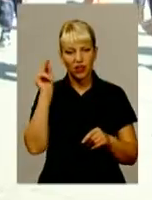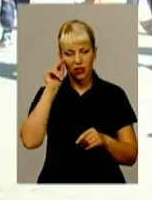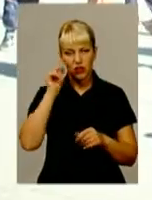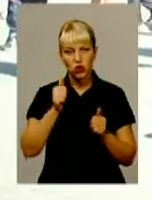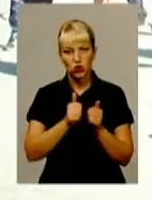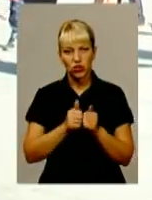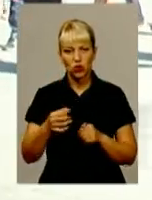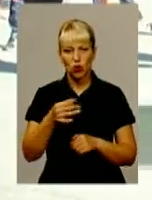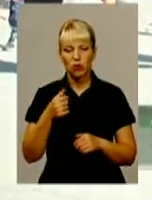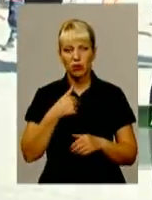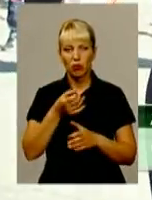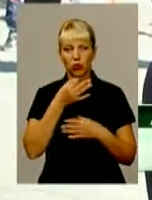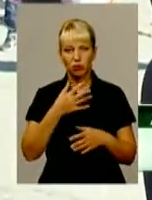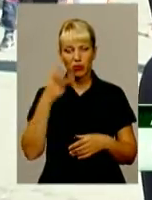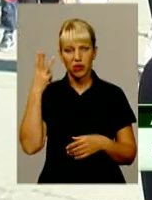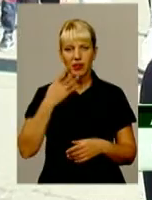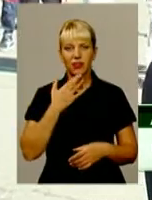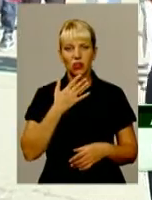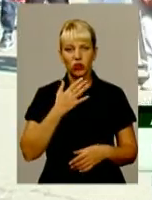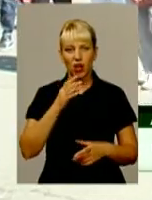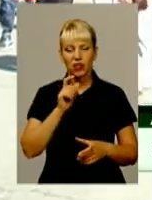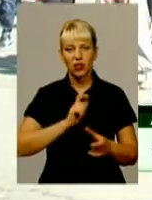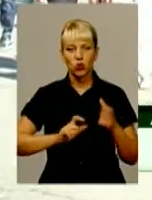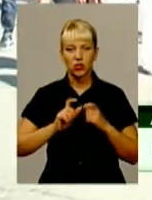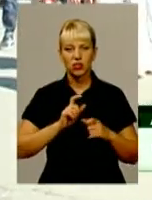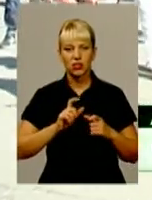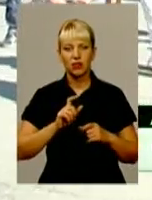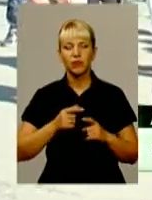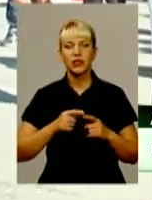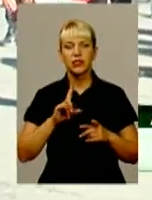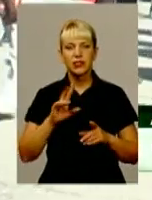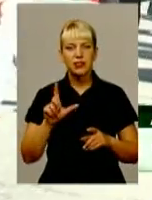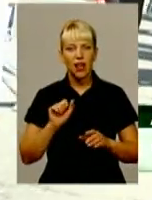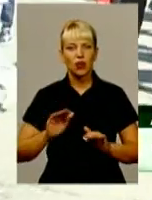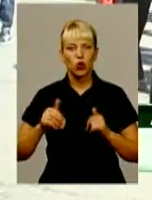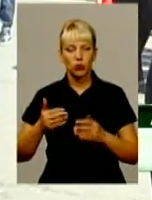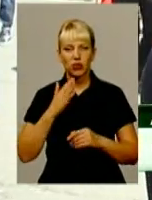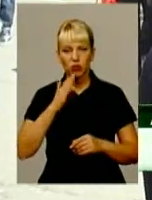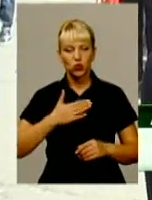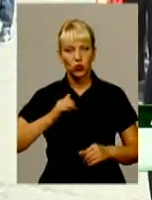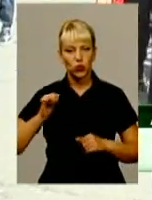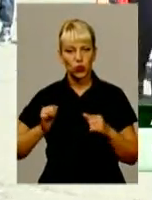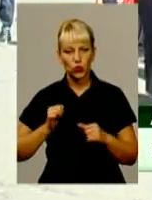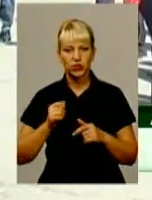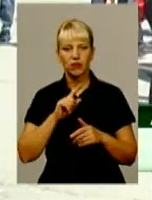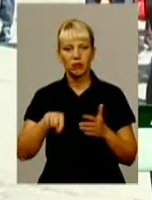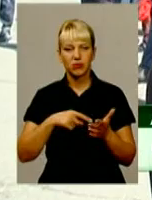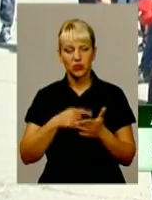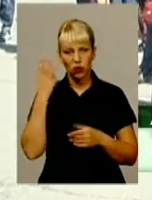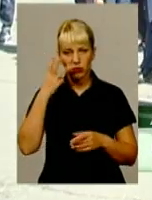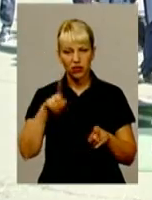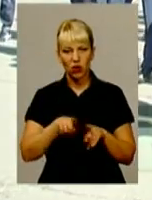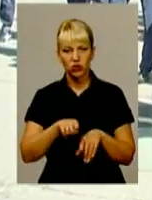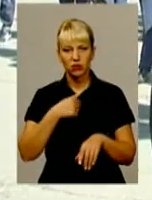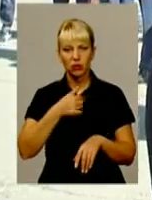Мені дуже сподобається Хмельницький національний університет як візуально, так і за рекомендаціями друзів. І місто Хмельницьке мені також